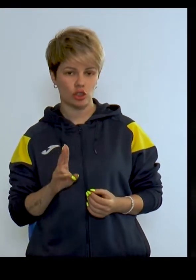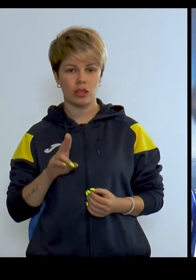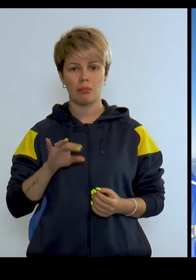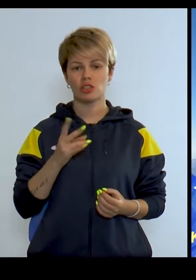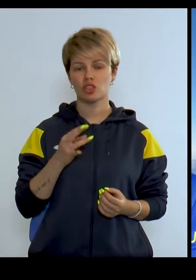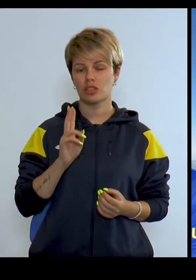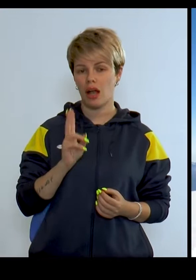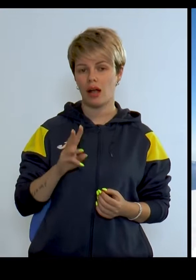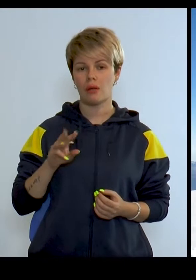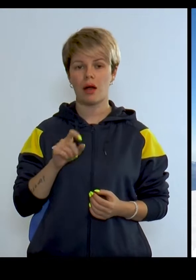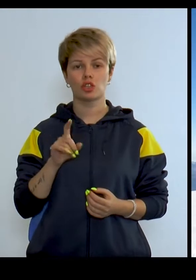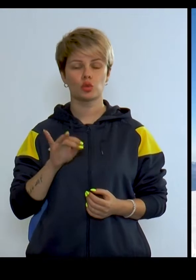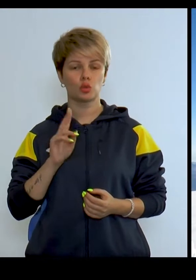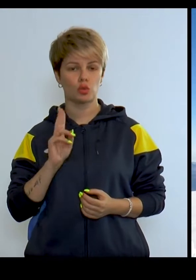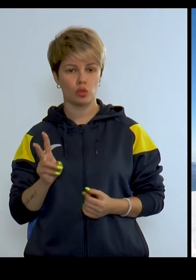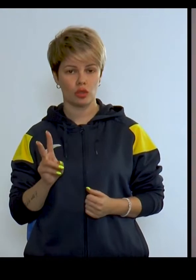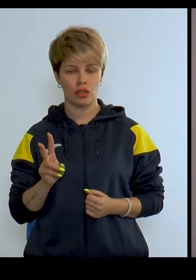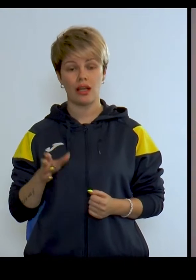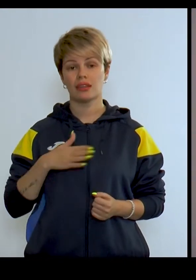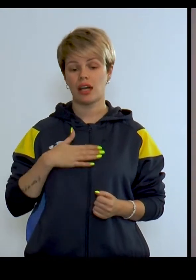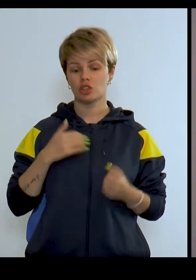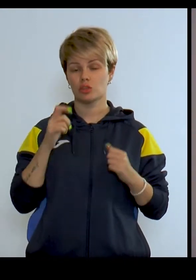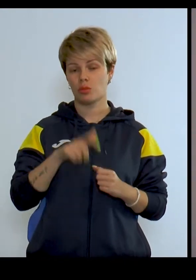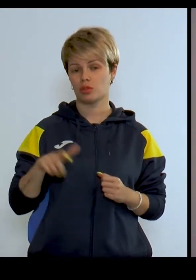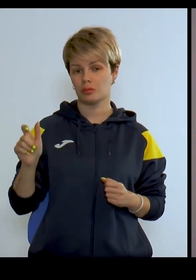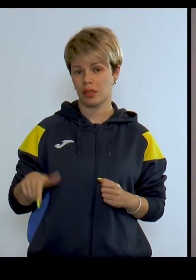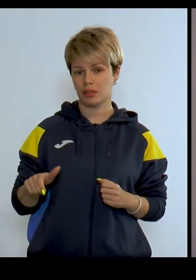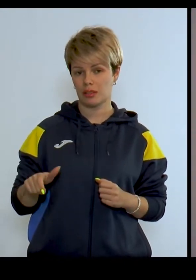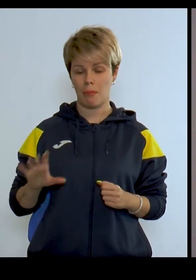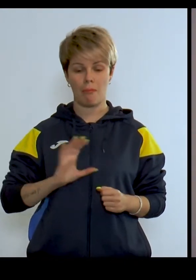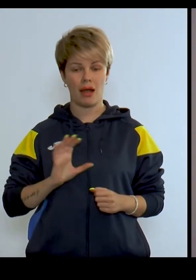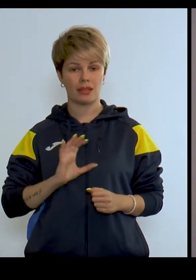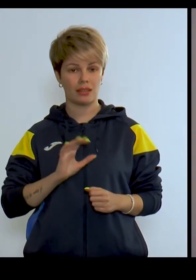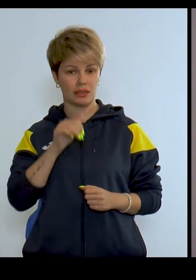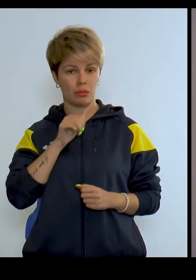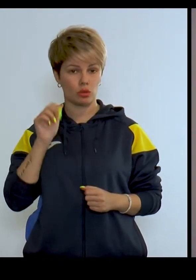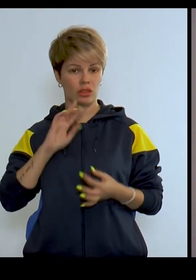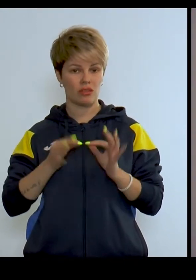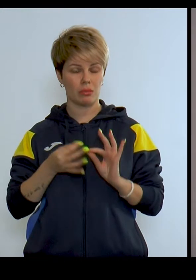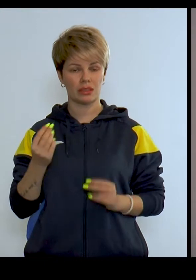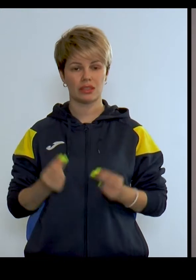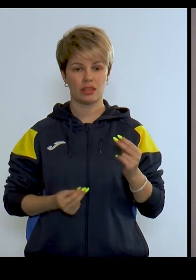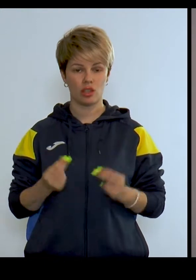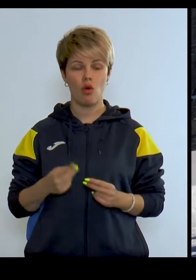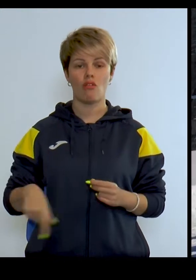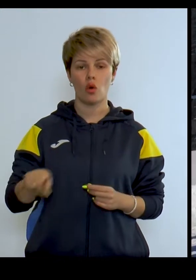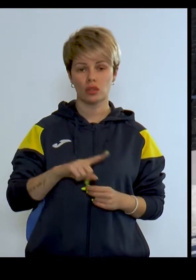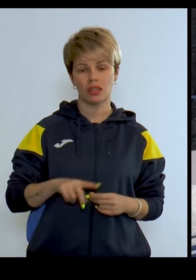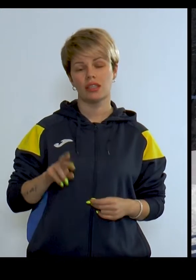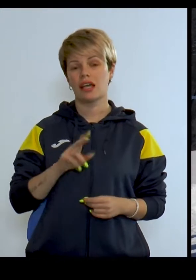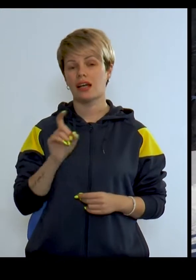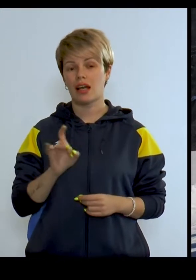Ішин Пишняк Манзюк наші спортсмени і медалісти минулих Дефлімпійських ігор